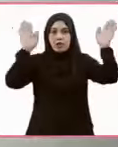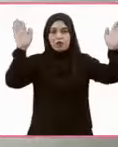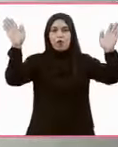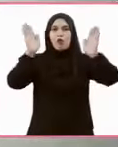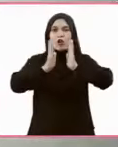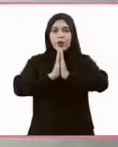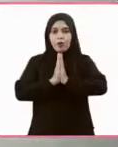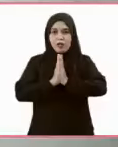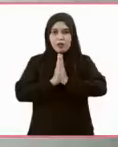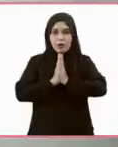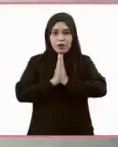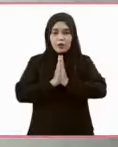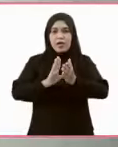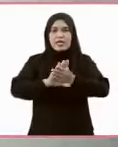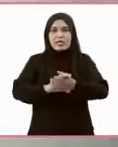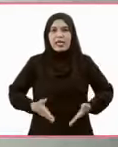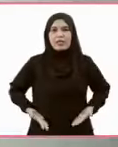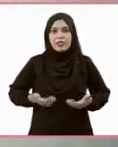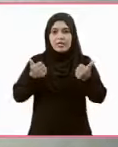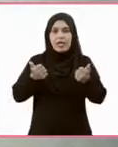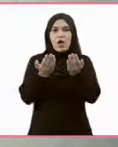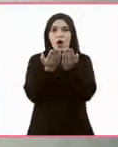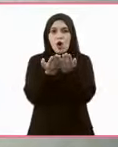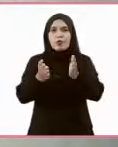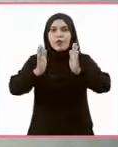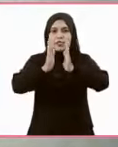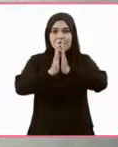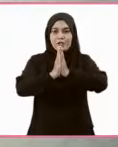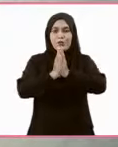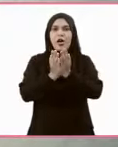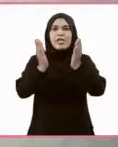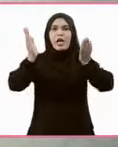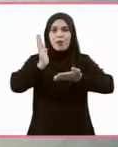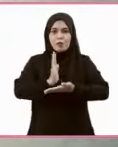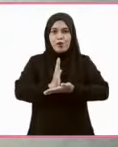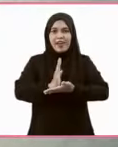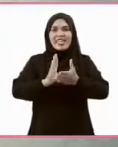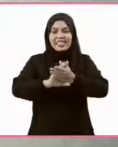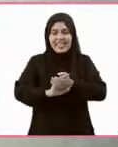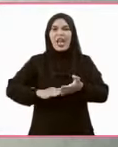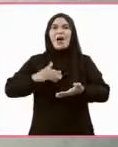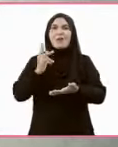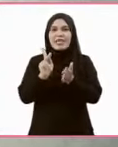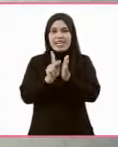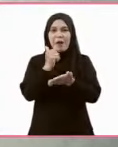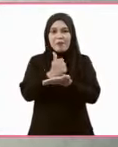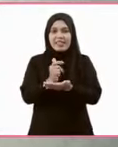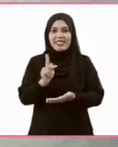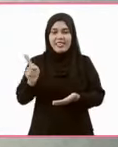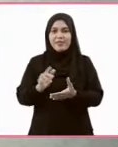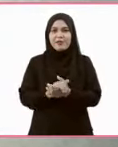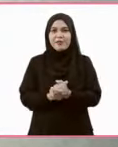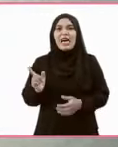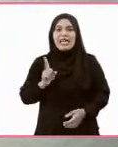Assalamualaikum warahmatullahi wabarakatuh Salam sejahtera, Om Swastiastu, Namo Buddhaya, Salam